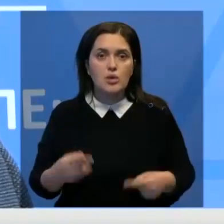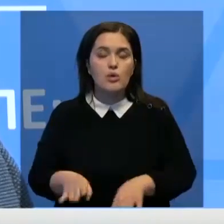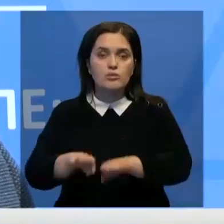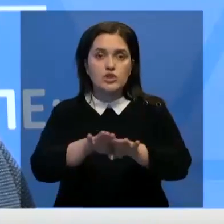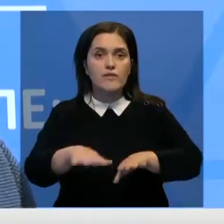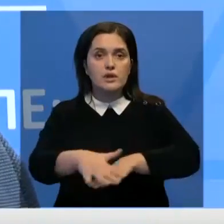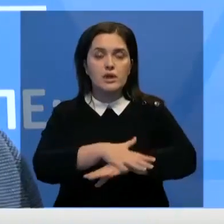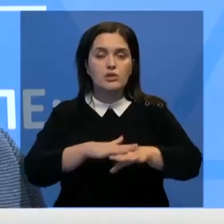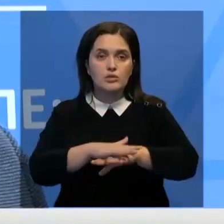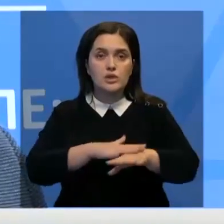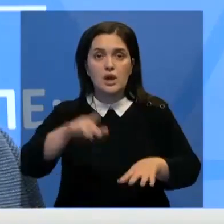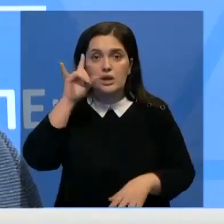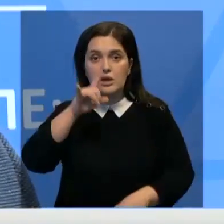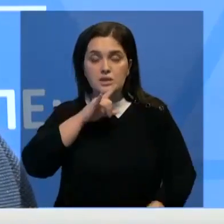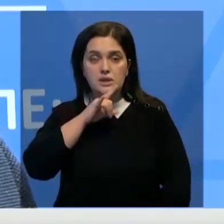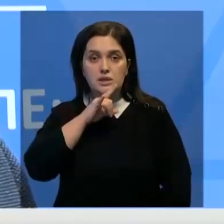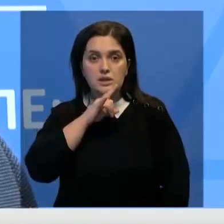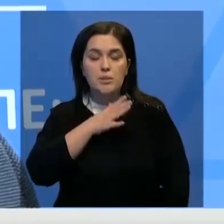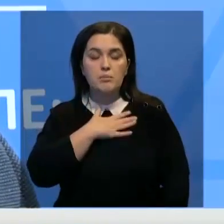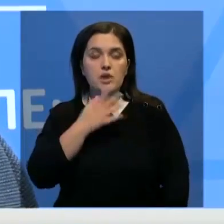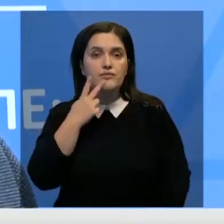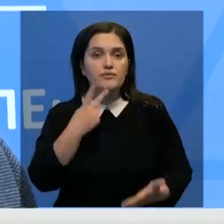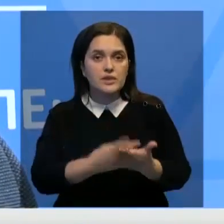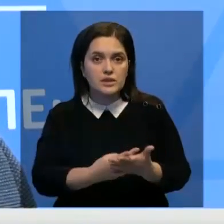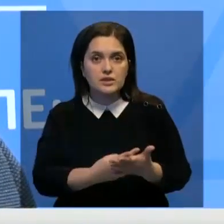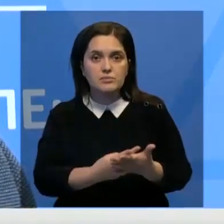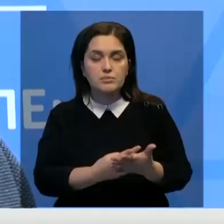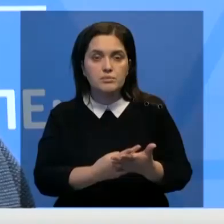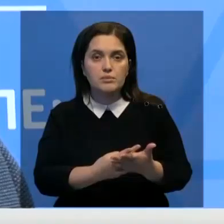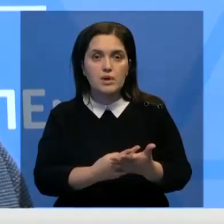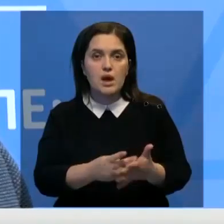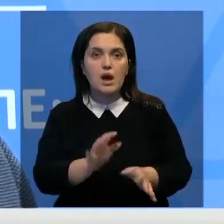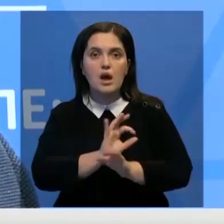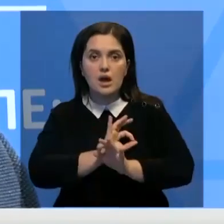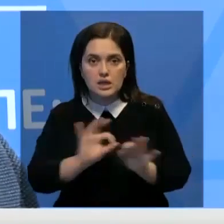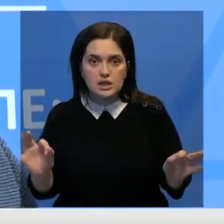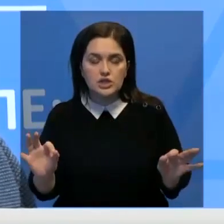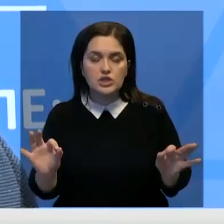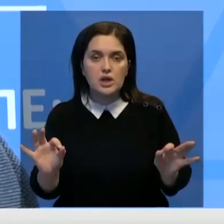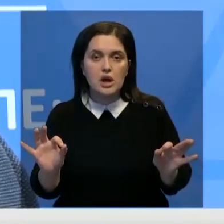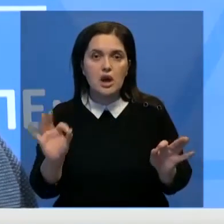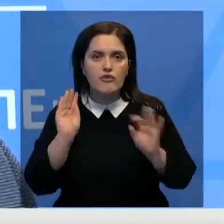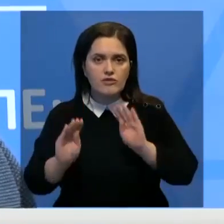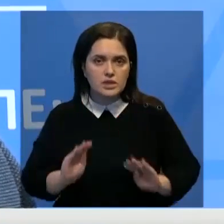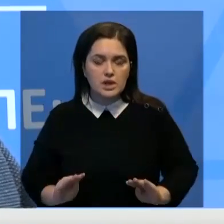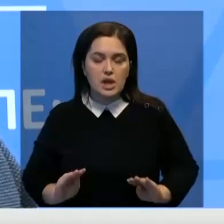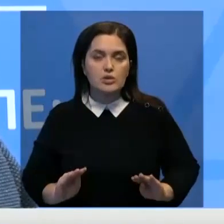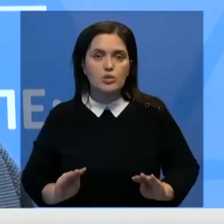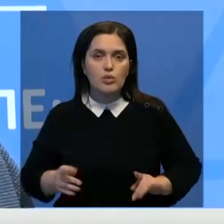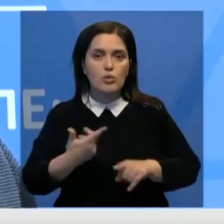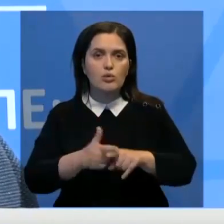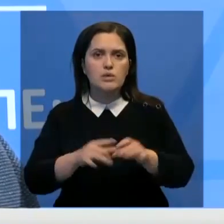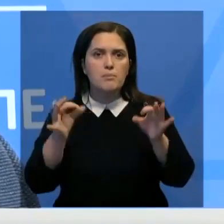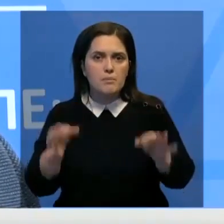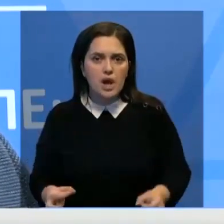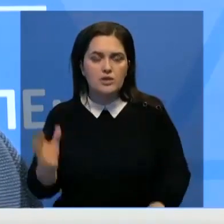народа Казахстана. И в этом отношении мы видим отлично выстроенную, очень правильно